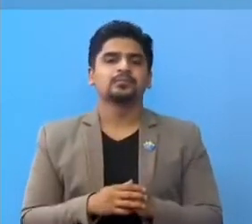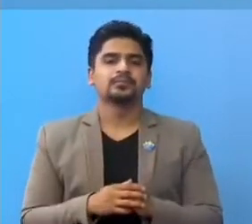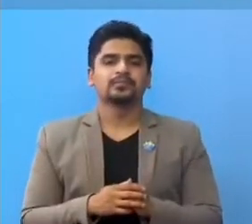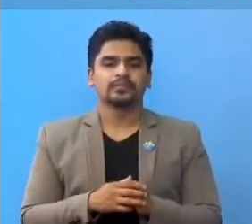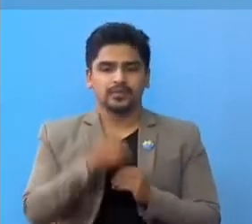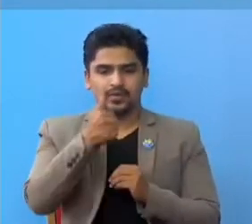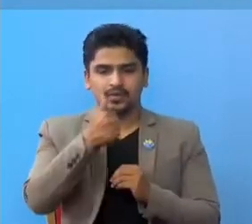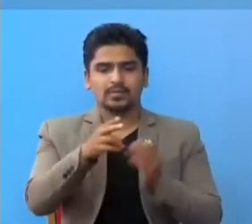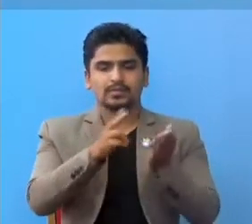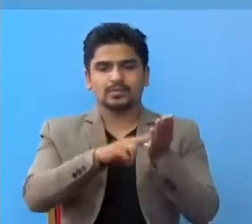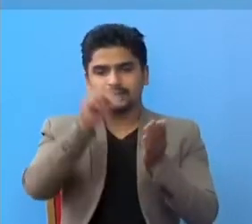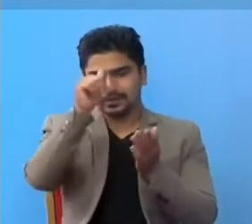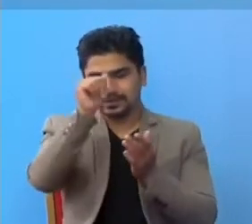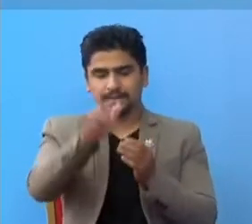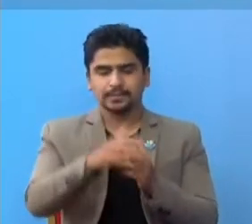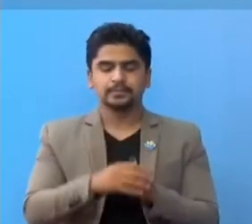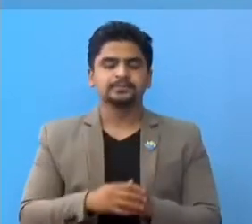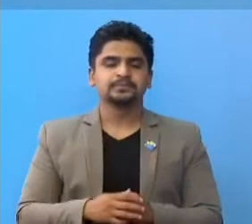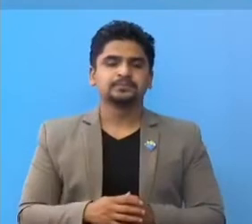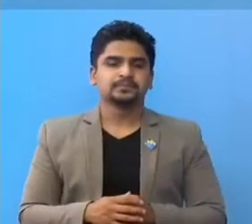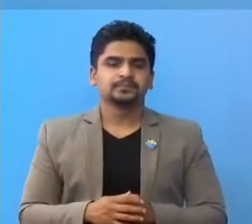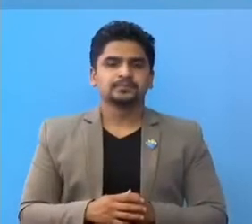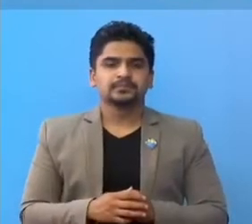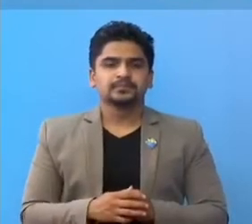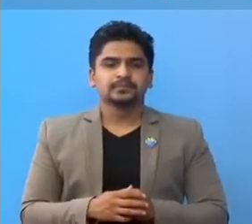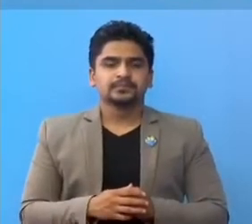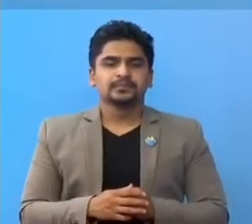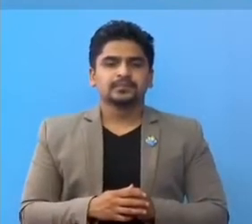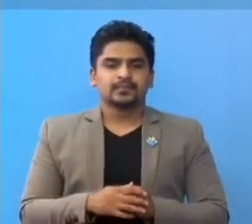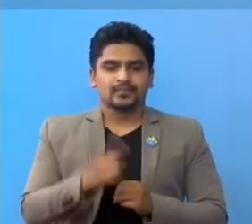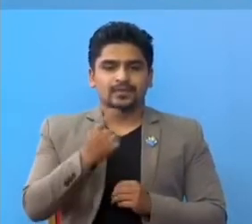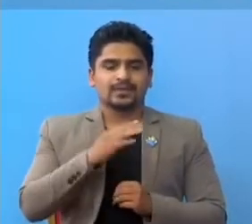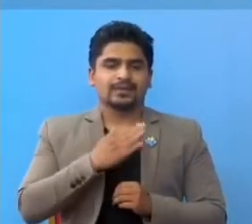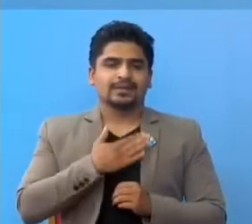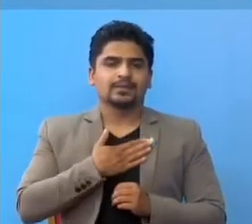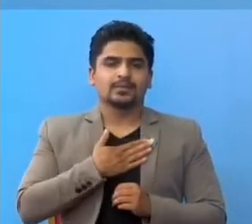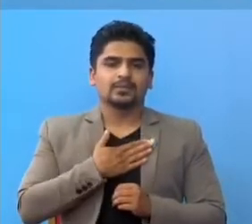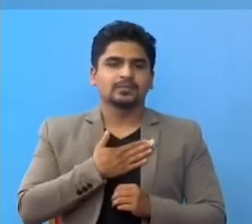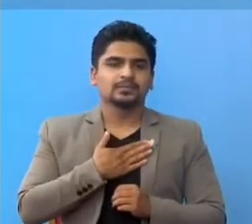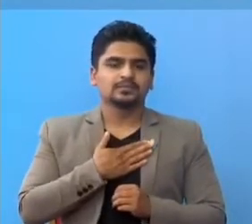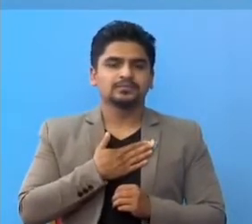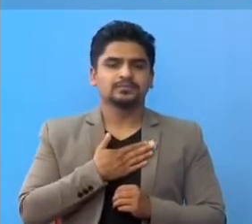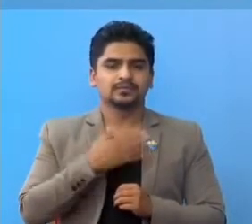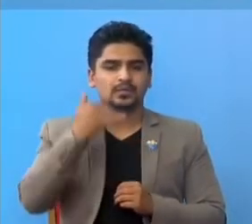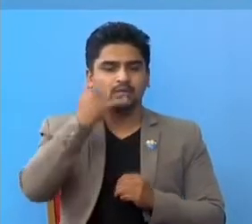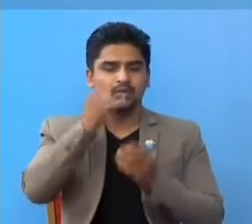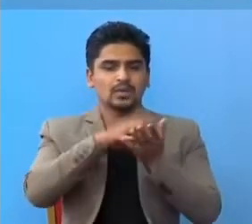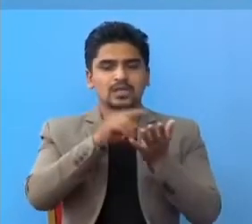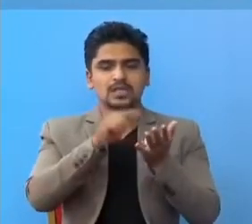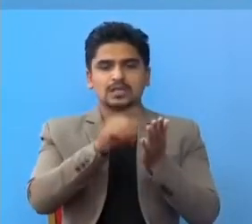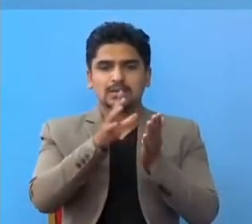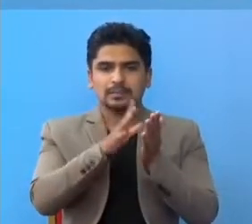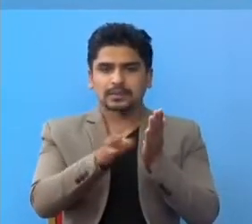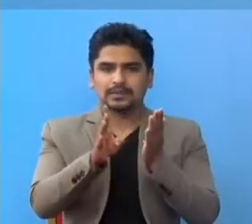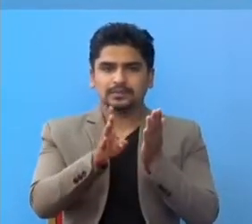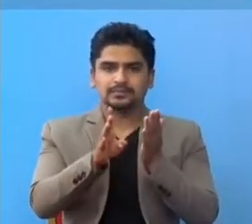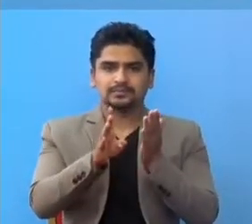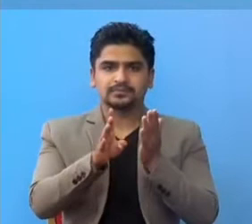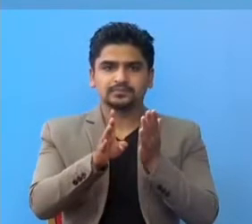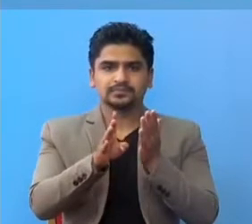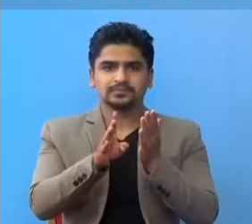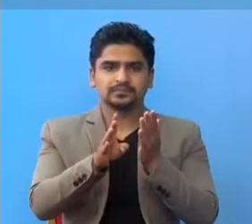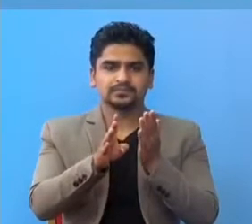अब विश्तित्मा विवरण मा पस्तित गर्न गई रहेको छुँ अमरो कॉल सेंटर मा